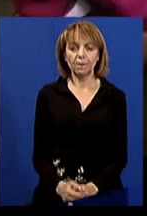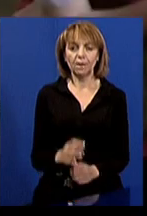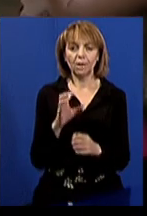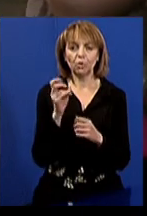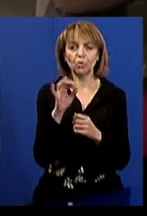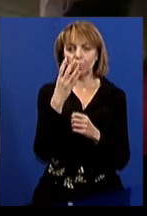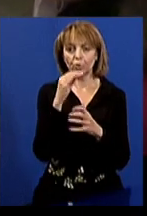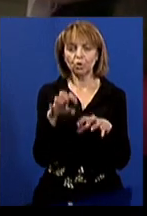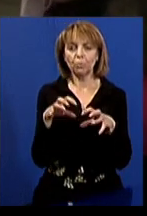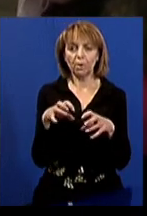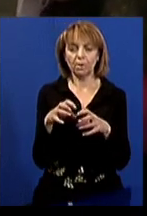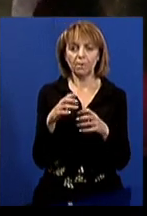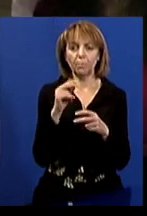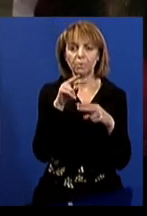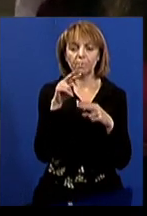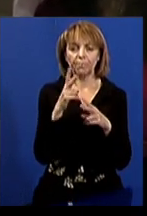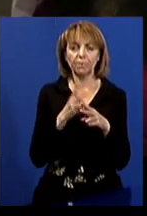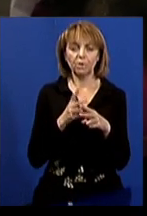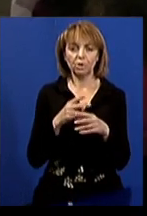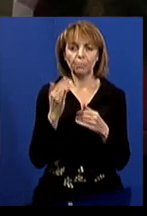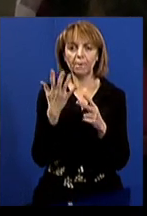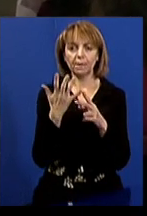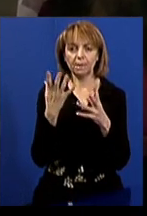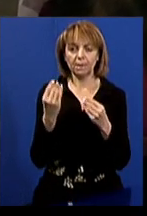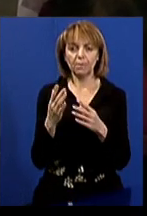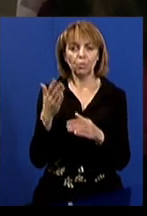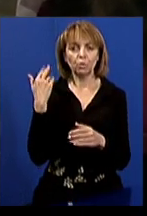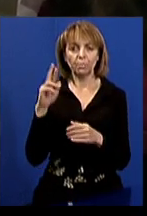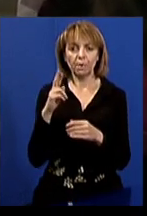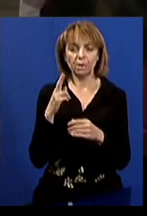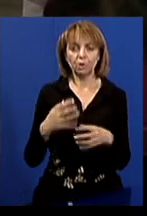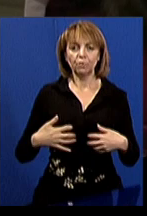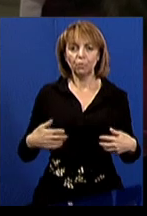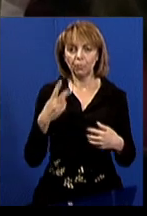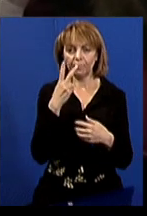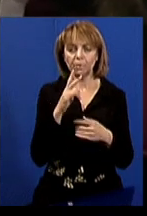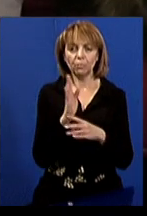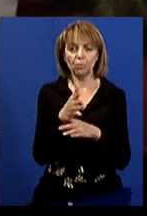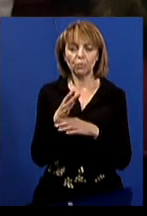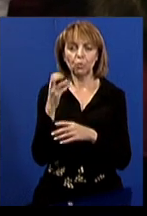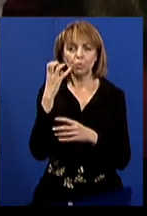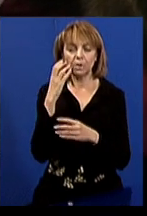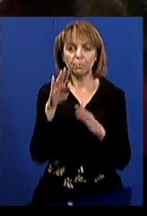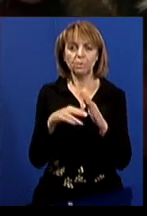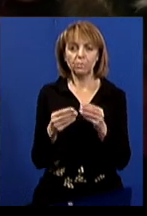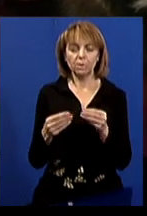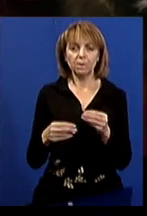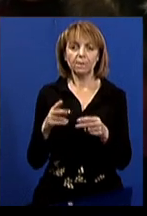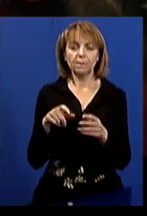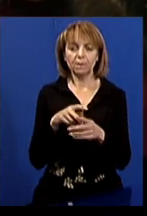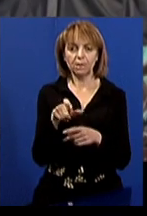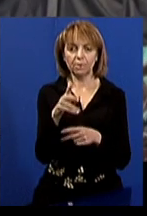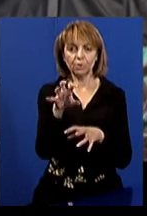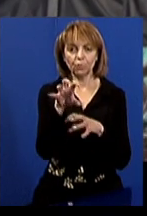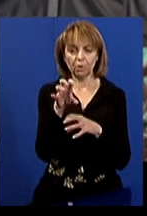Єнотоподібний собака під наглядом лікарів. П'ятий день. Минулої п'ятниці тварину побачили відвідувачі в музеї Південної залізниці. Його